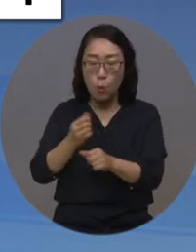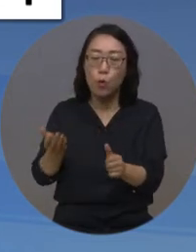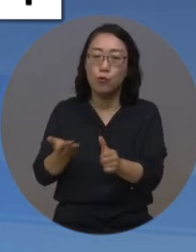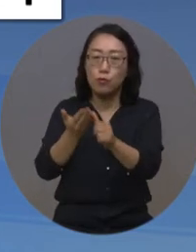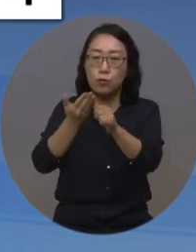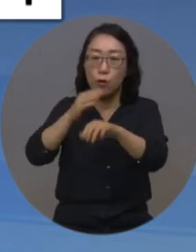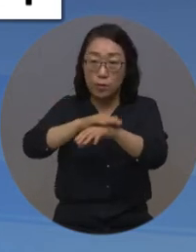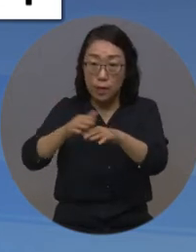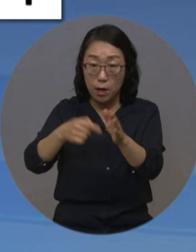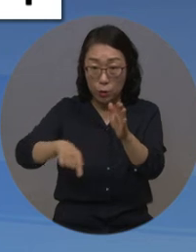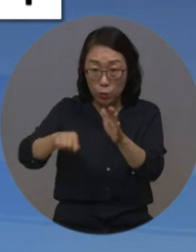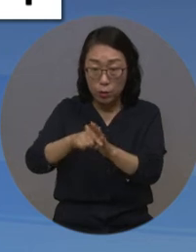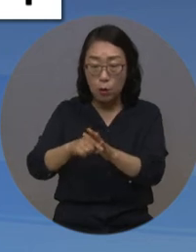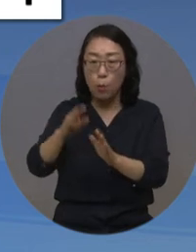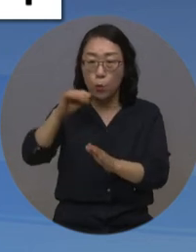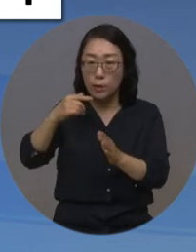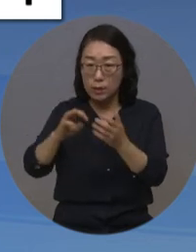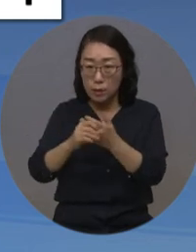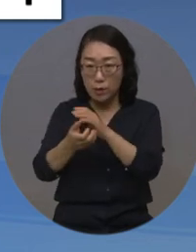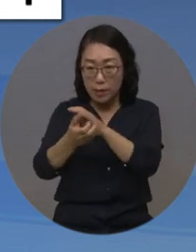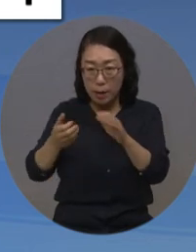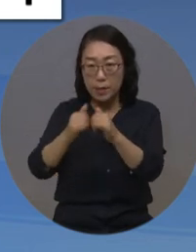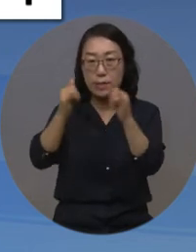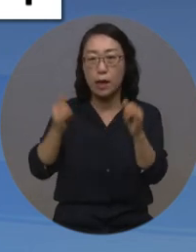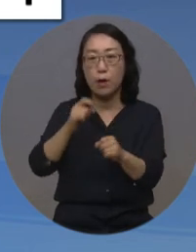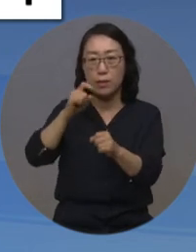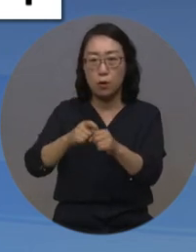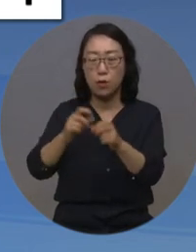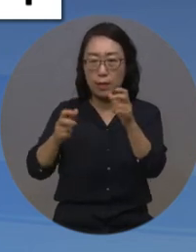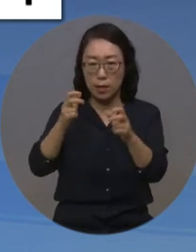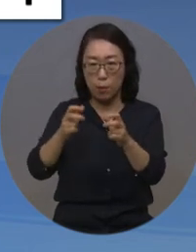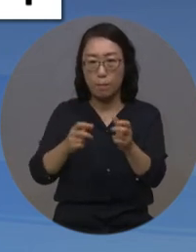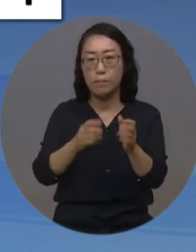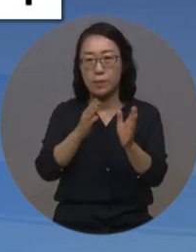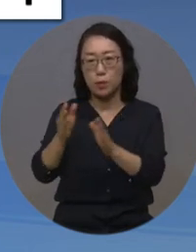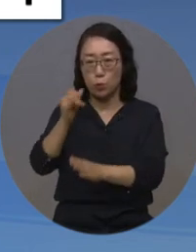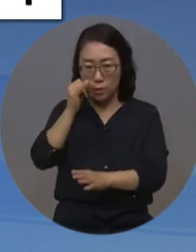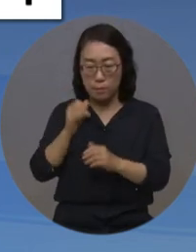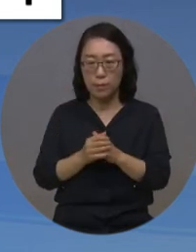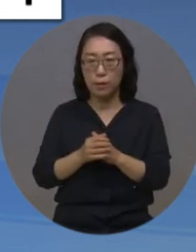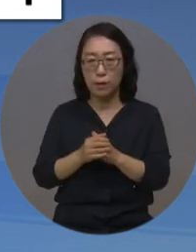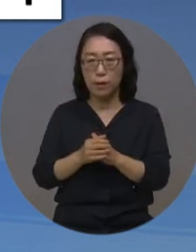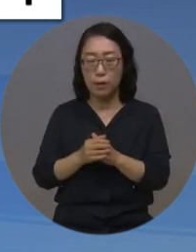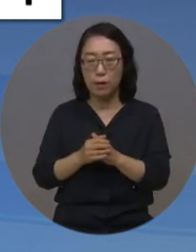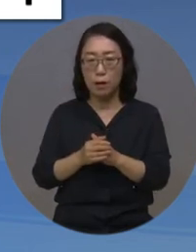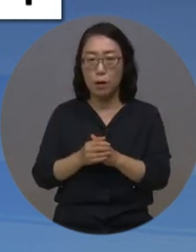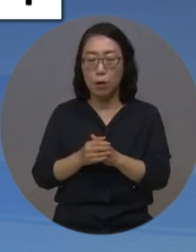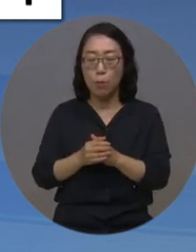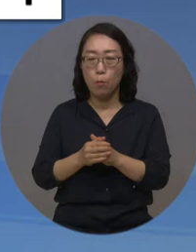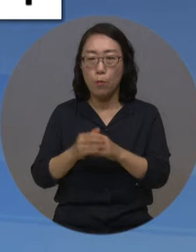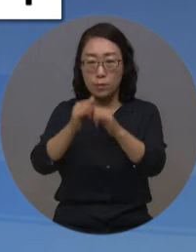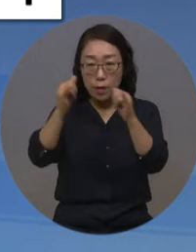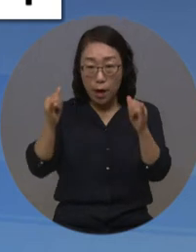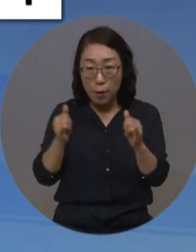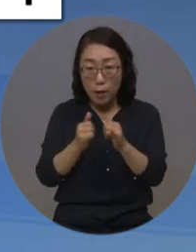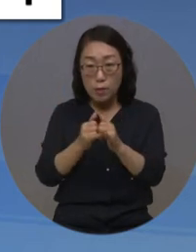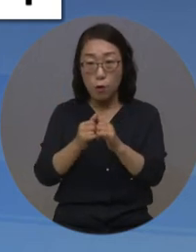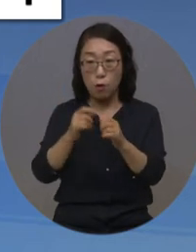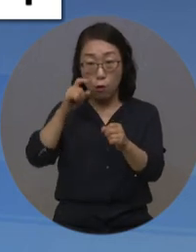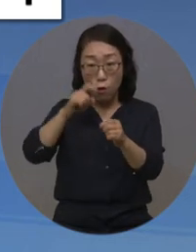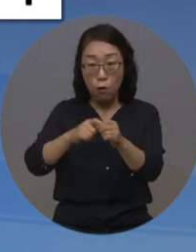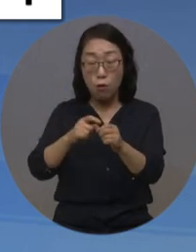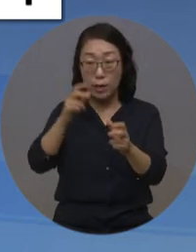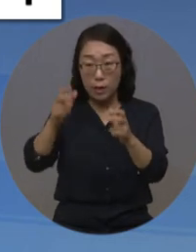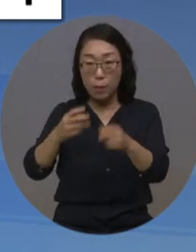위해 보건복지형 예비사회적기업 제도를 운영해 왔습니다. 보건복지형 예비사회적기업 지정은 3년간